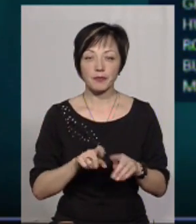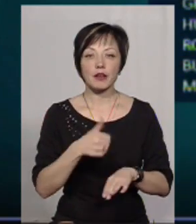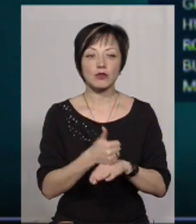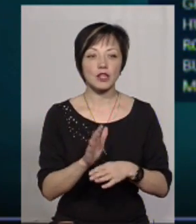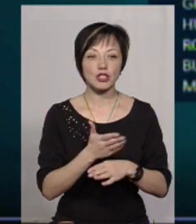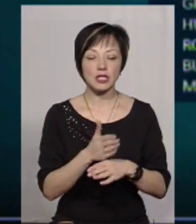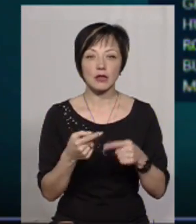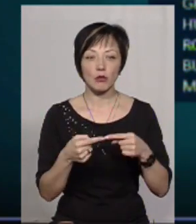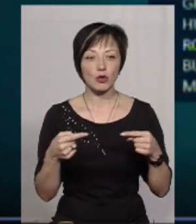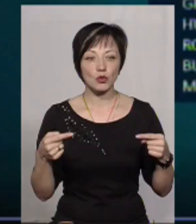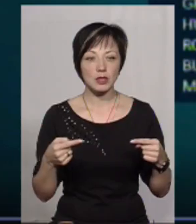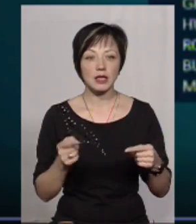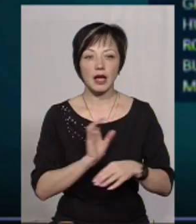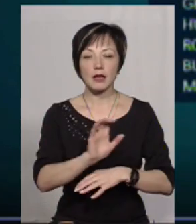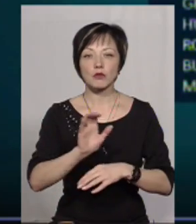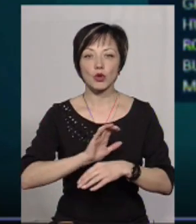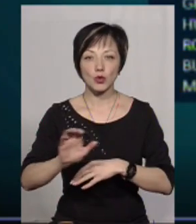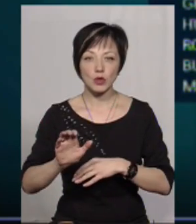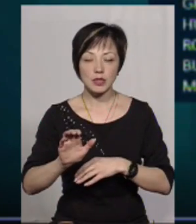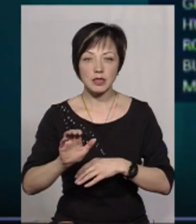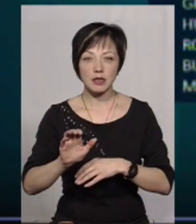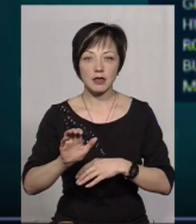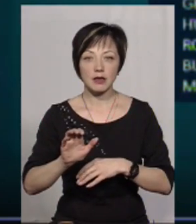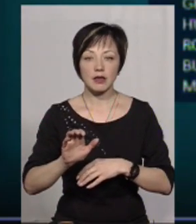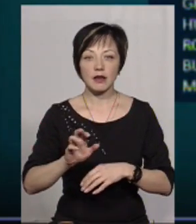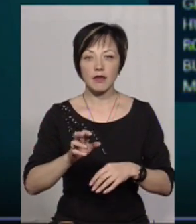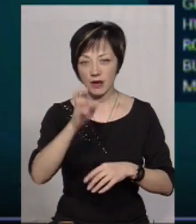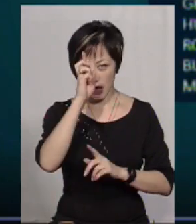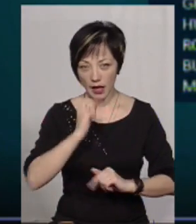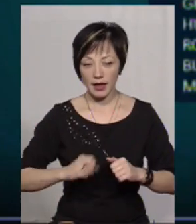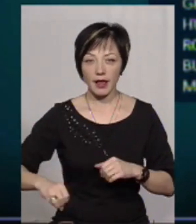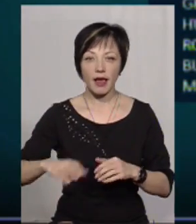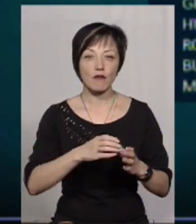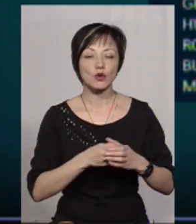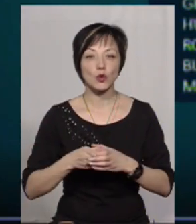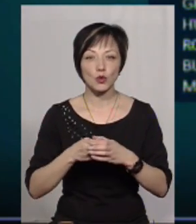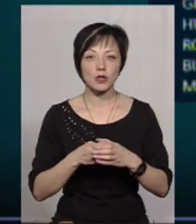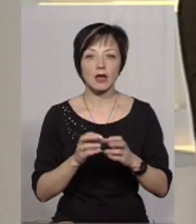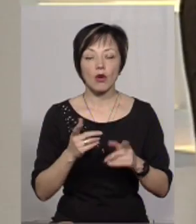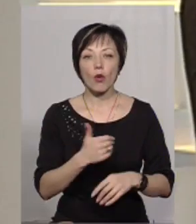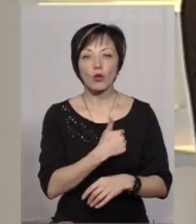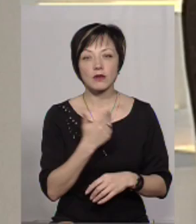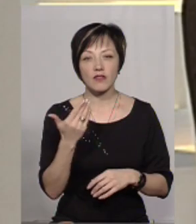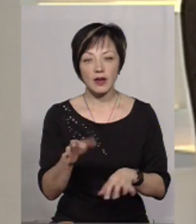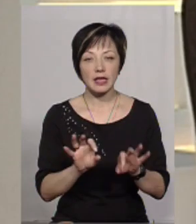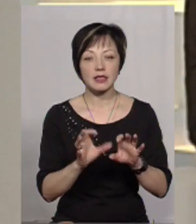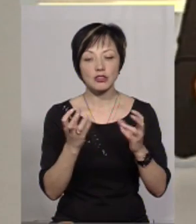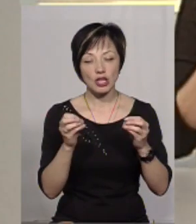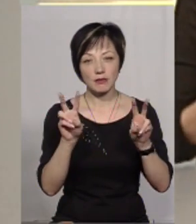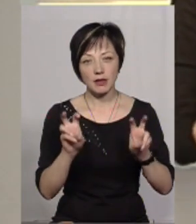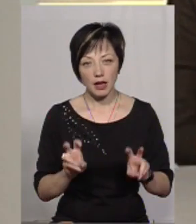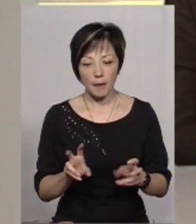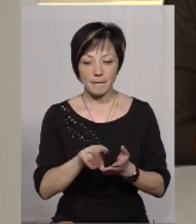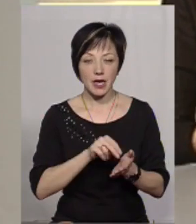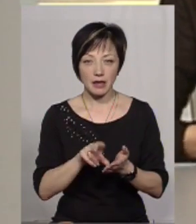Основна частина продукції цієї компанії експортується в країни Євросоюзу. Пані Наталі, хочу, щоб ви назвали ще